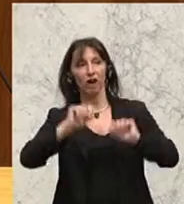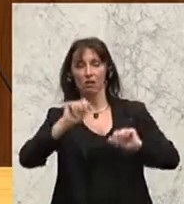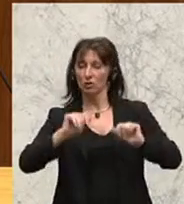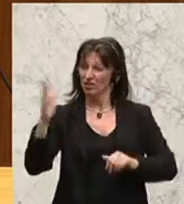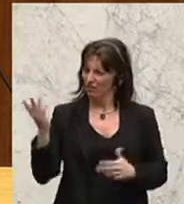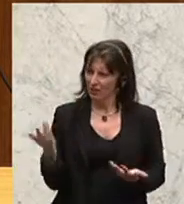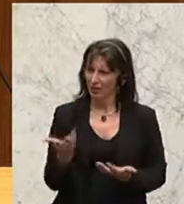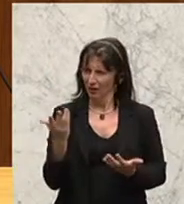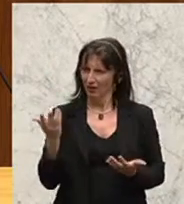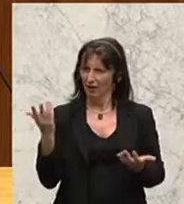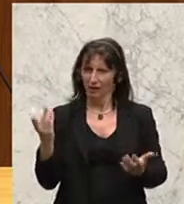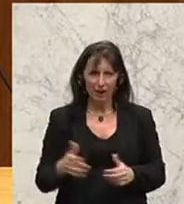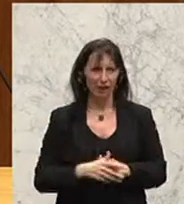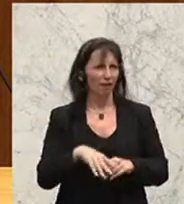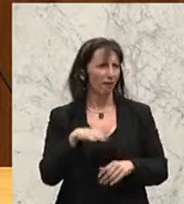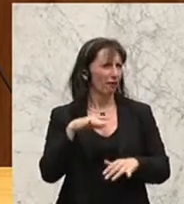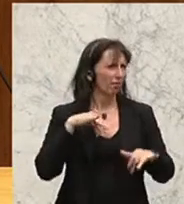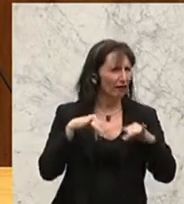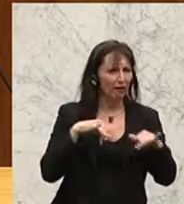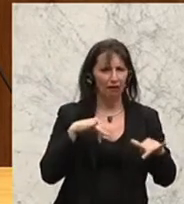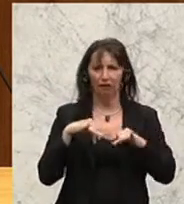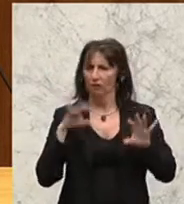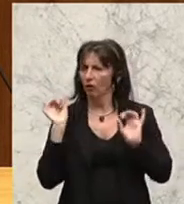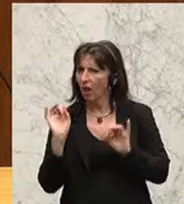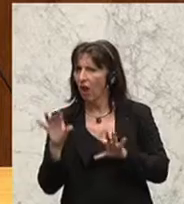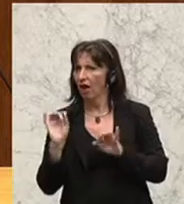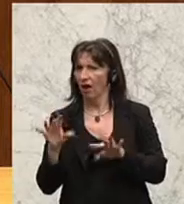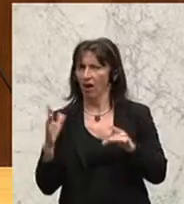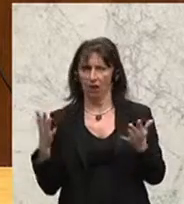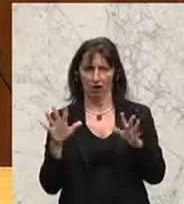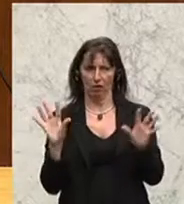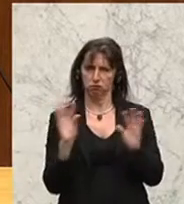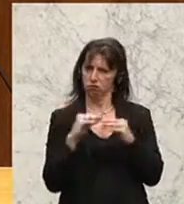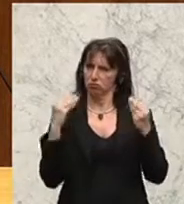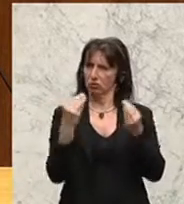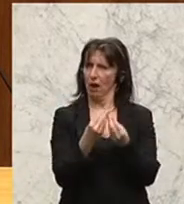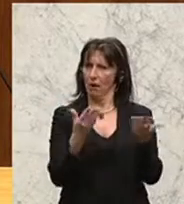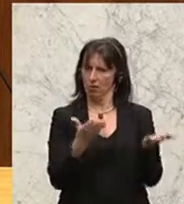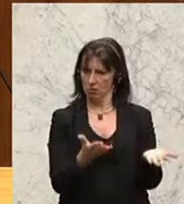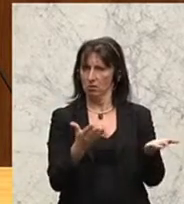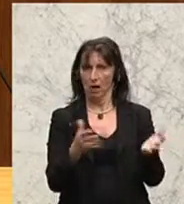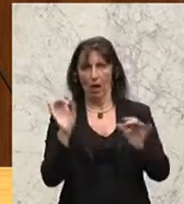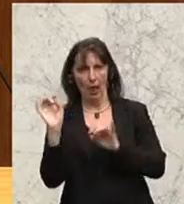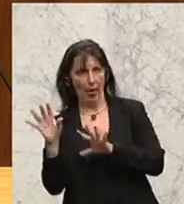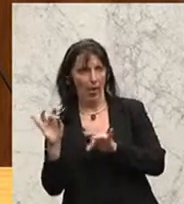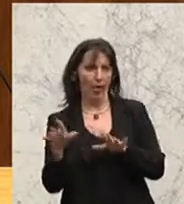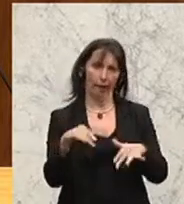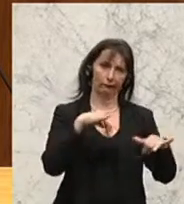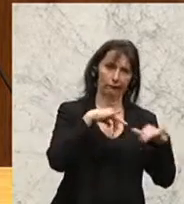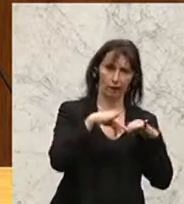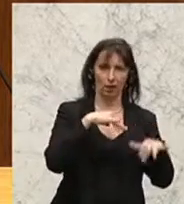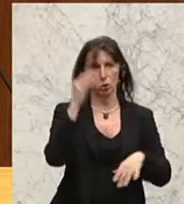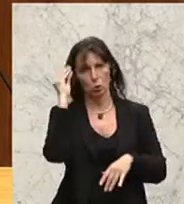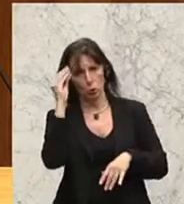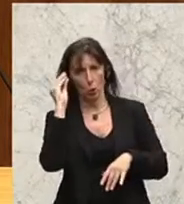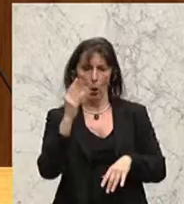Direktor und der Lehrer und die, und wie Sie alle sozusagen gemeinsam zusammenschauen, ob das Lehrer, Direktor, Schüler